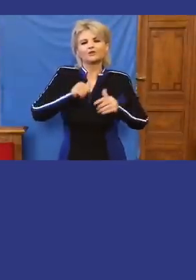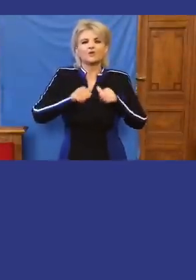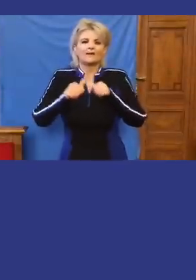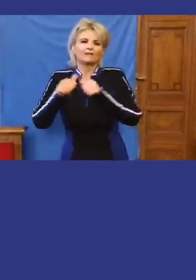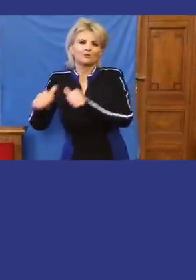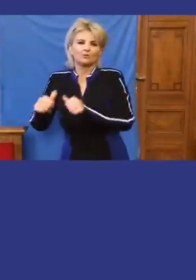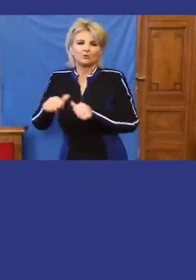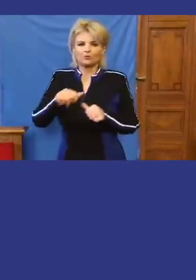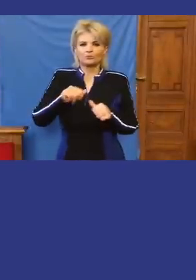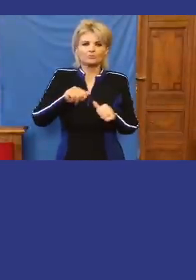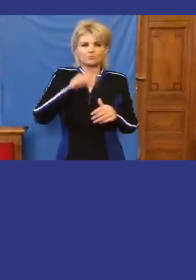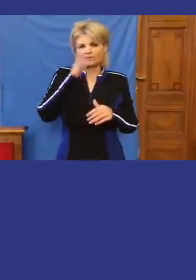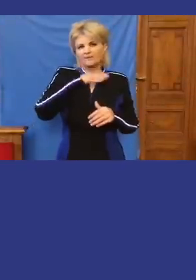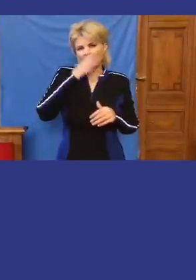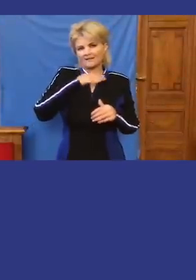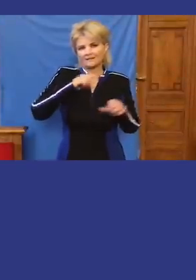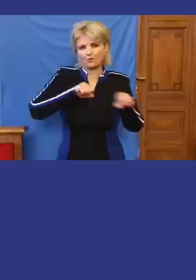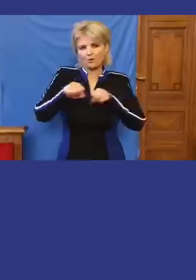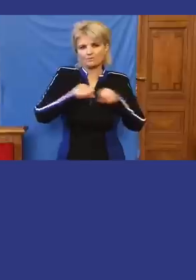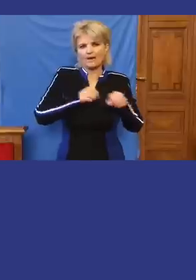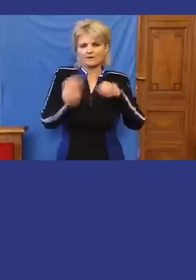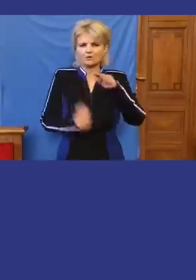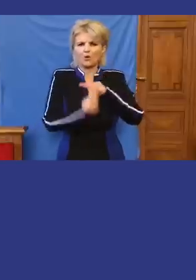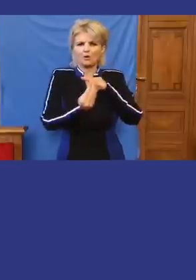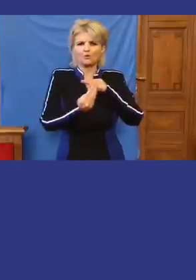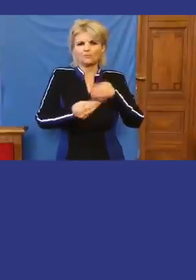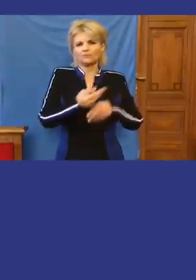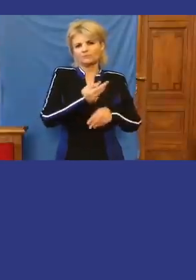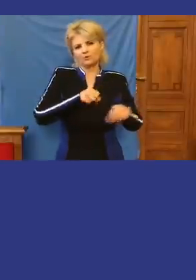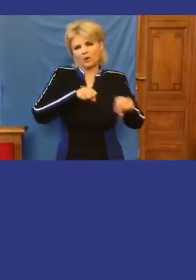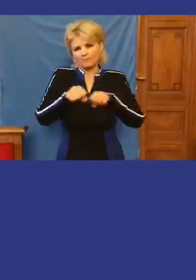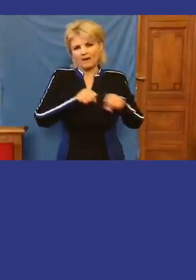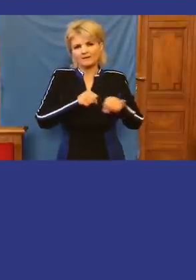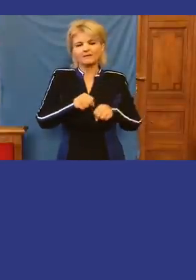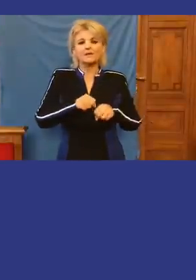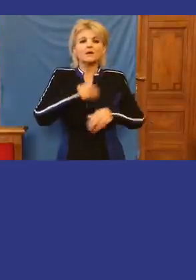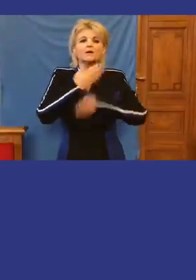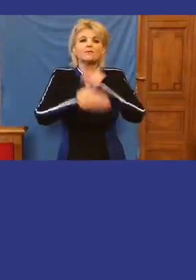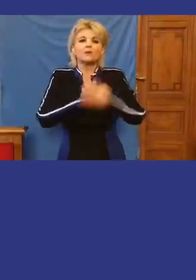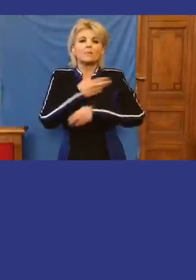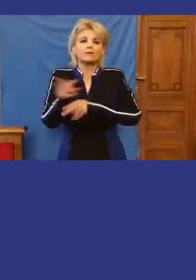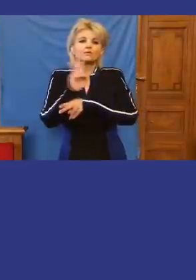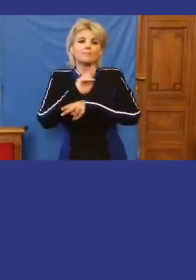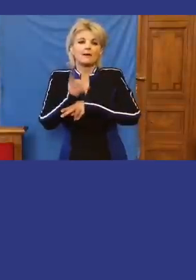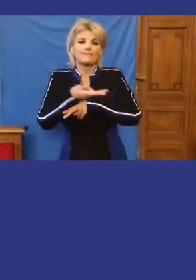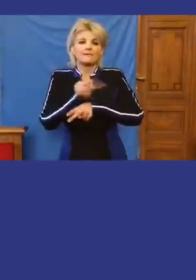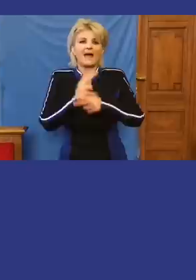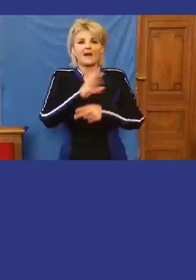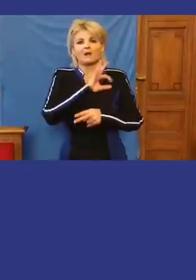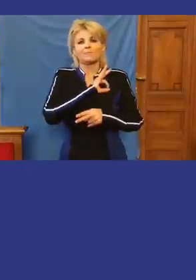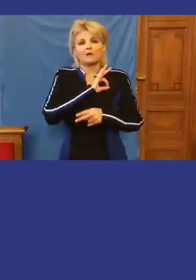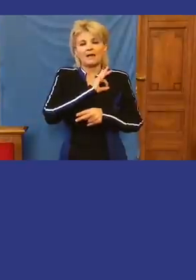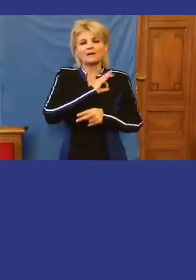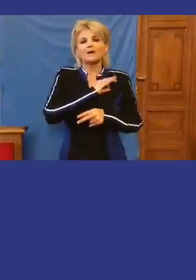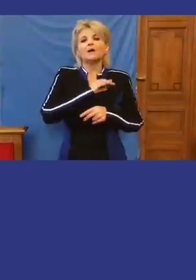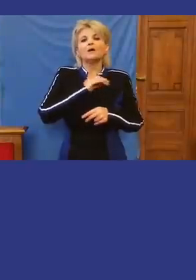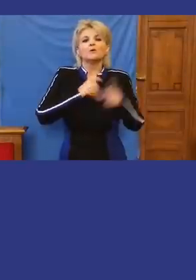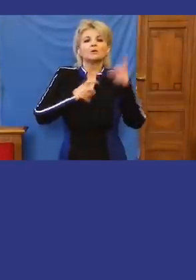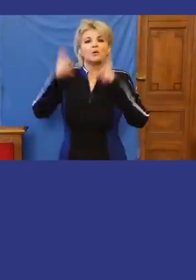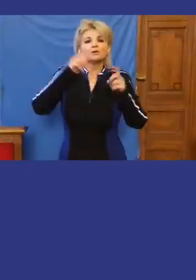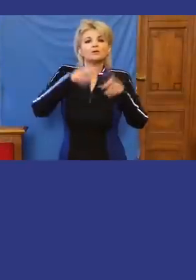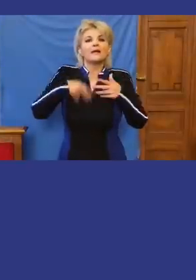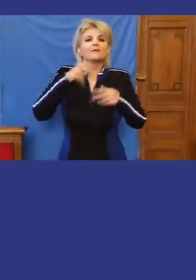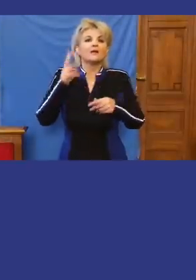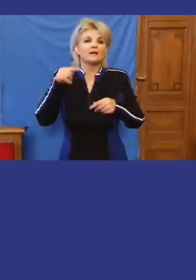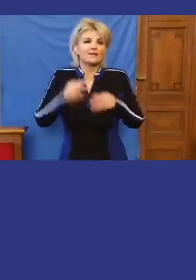legkorruptabb kormány a hatalmon, amely a saját állampolgárait folyamatosan megfigyeli, akkor gondolta-e bárki, hogy ezt